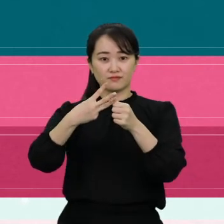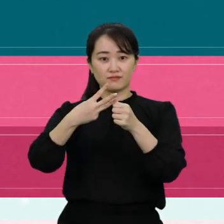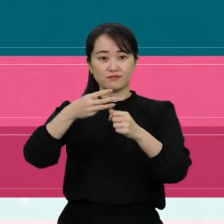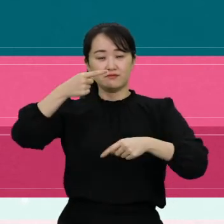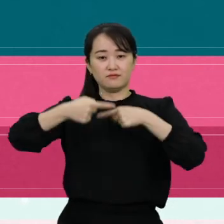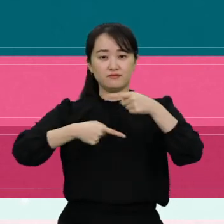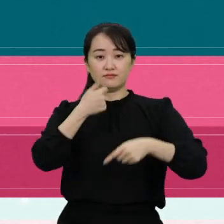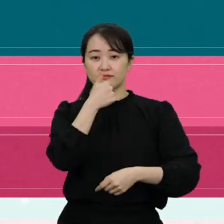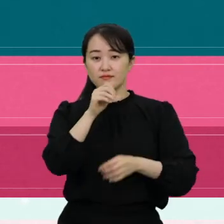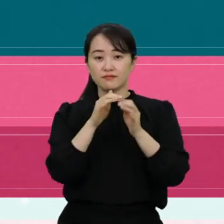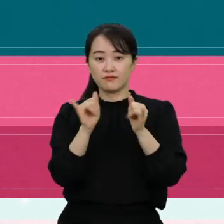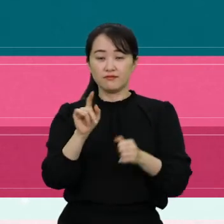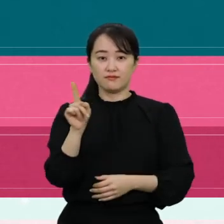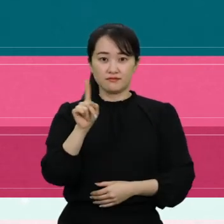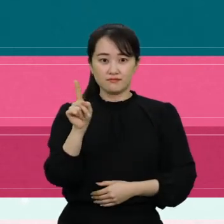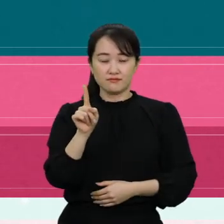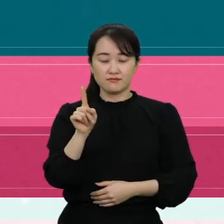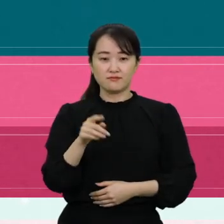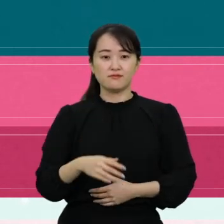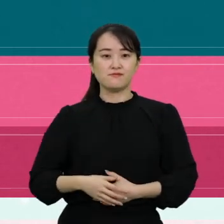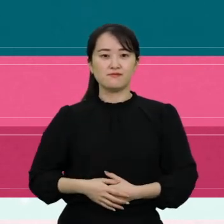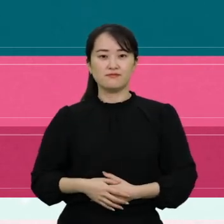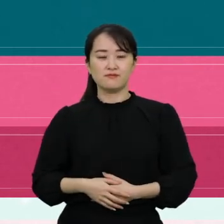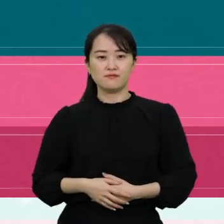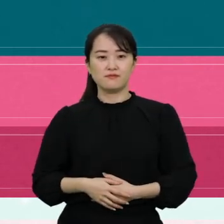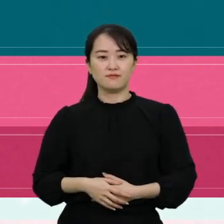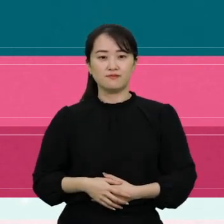수어통역사는 무엇에 해당하지요?